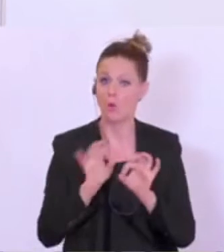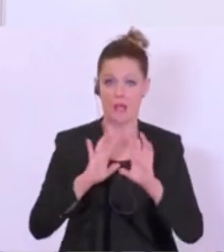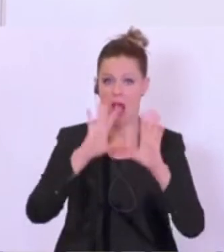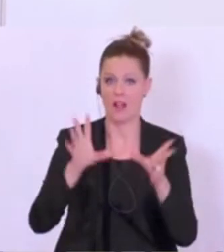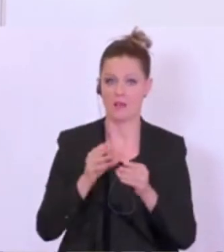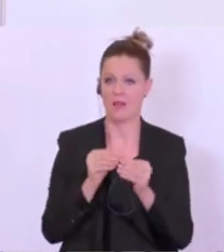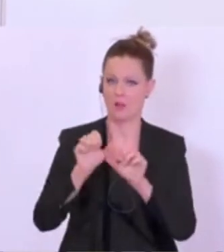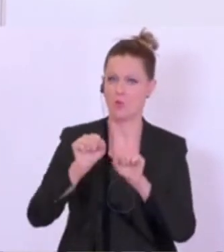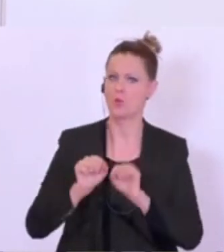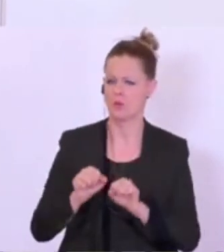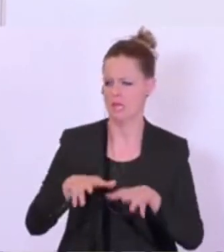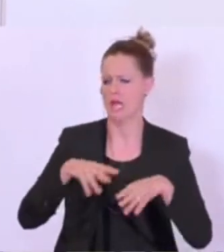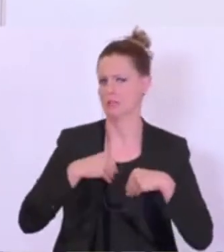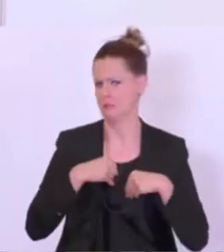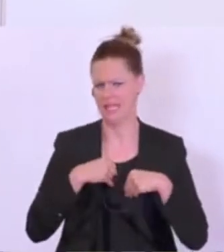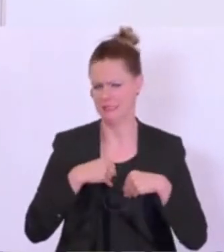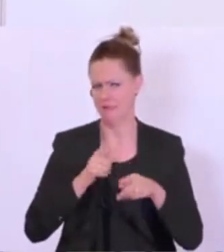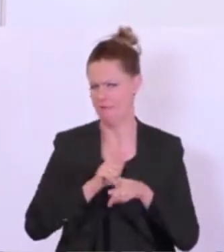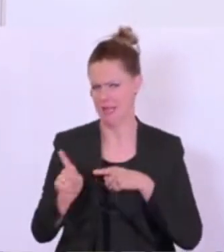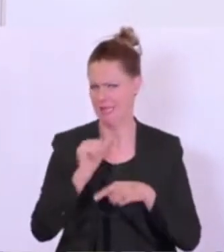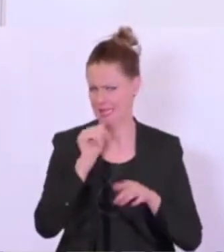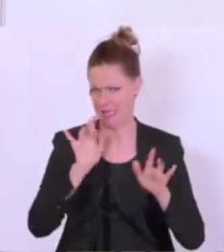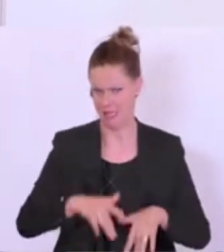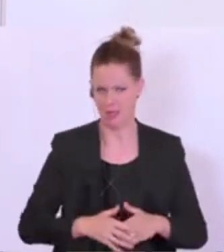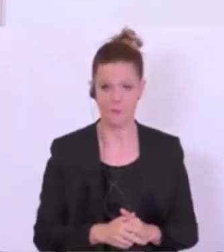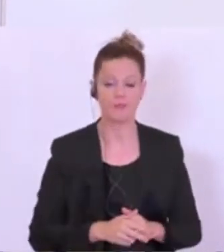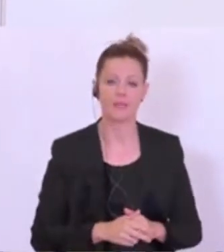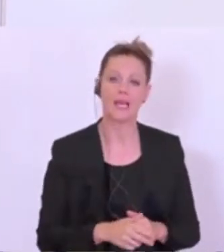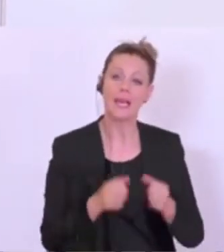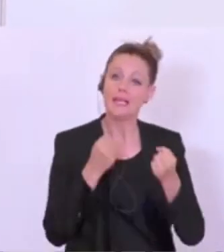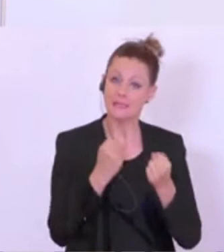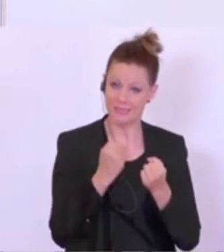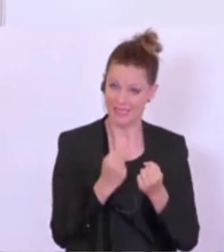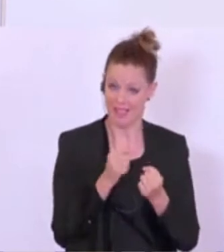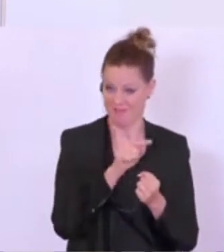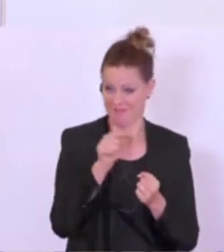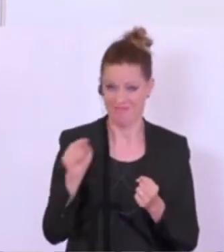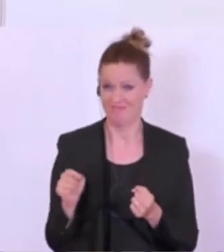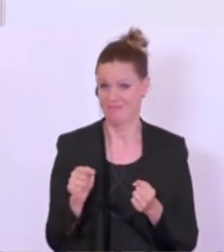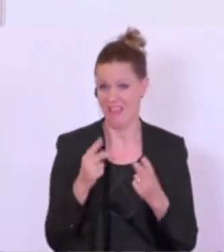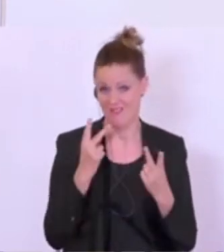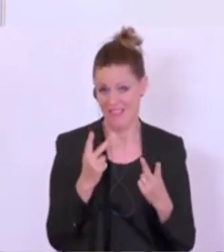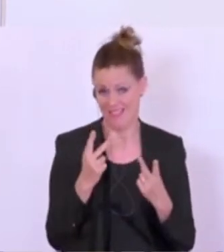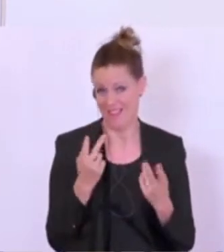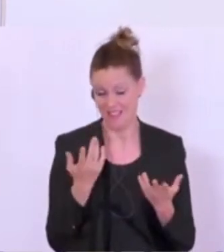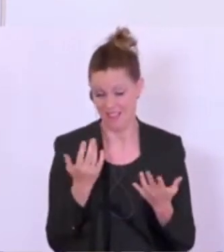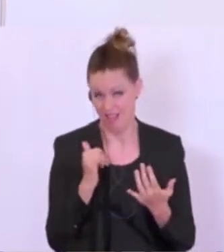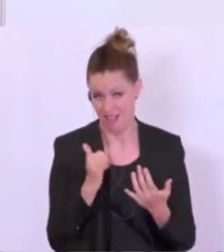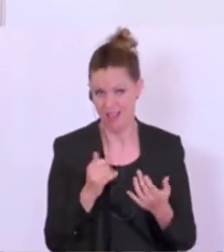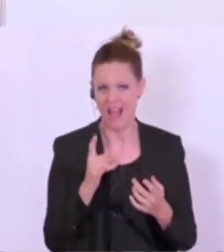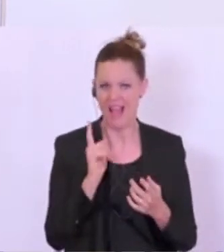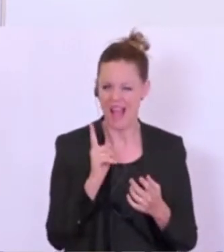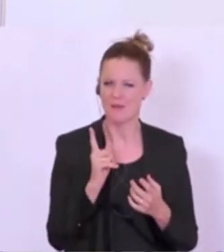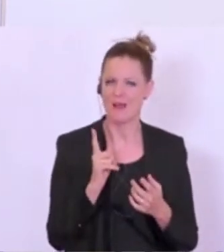bei Kunden und Kundinnen. All das spielt sicher eine Rolle. Deswegen ist es wichtig, und dazu komme ich gleich dann, wenn ich über die